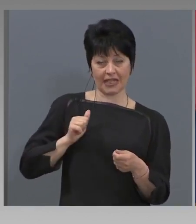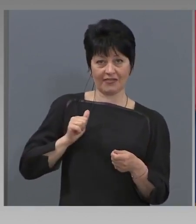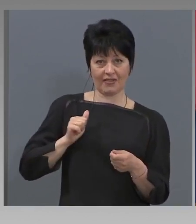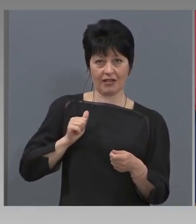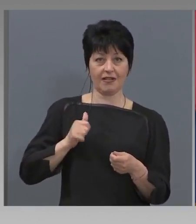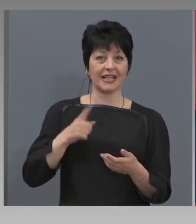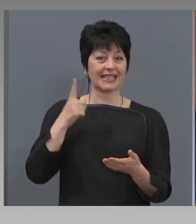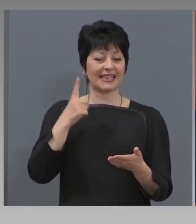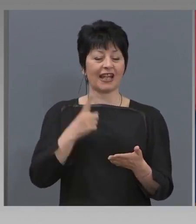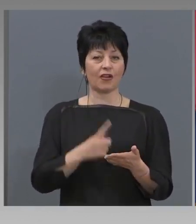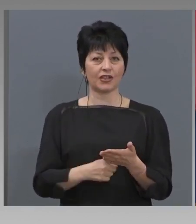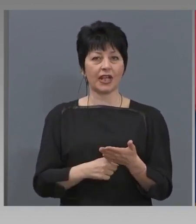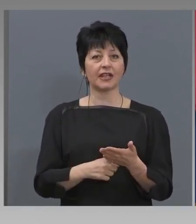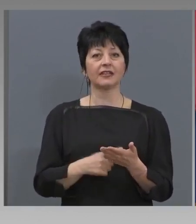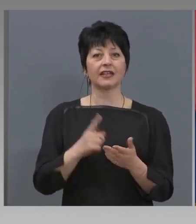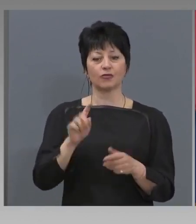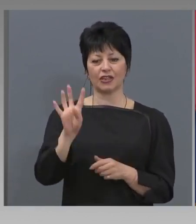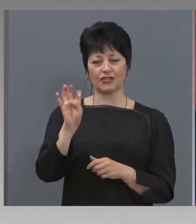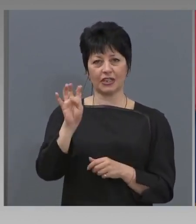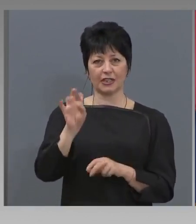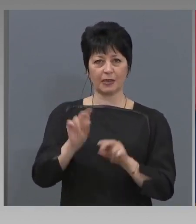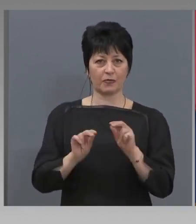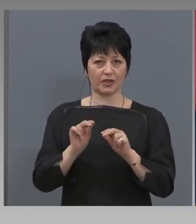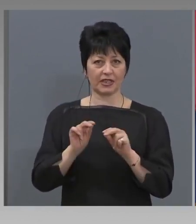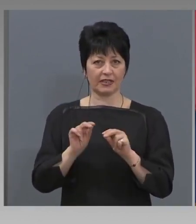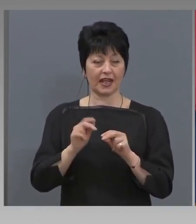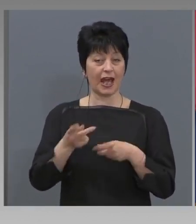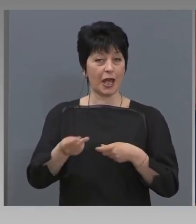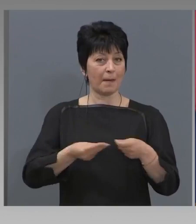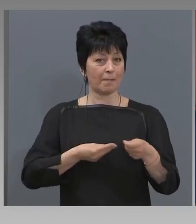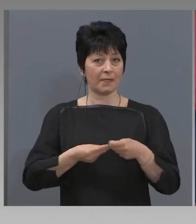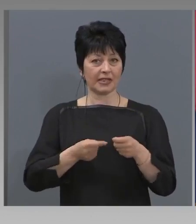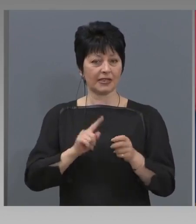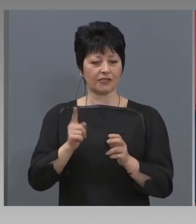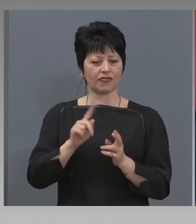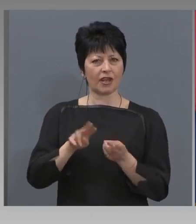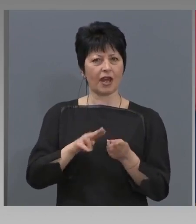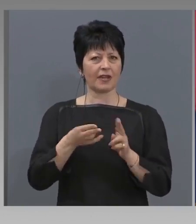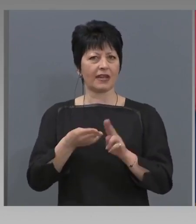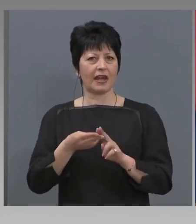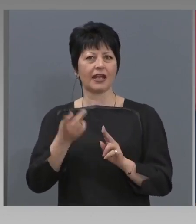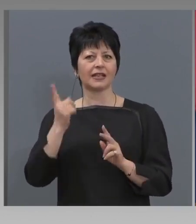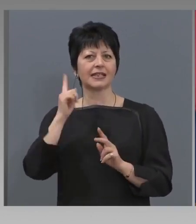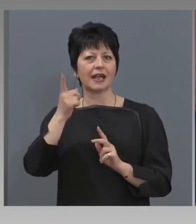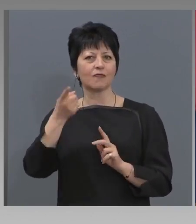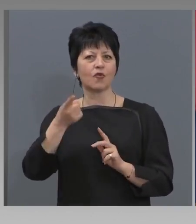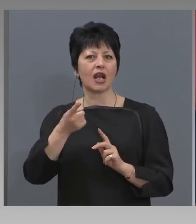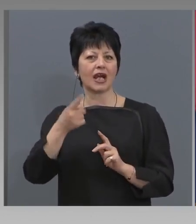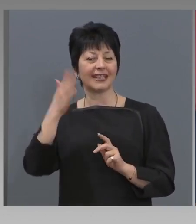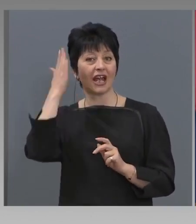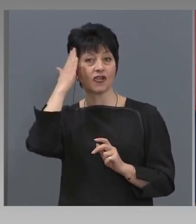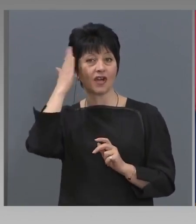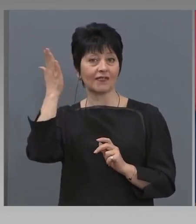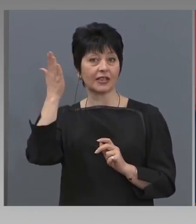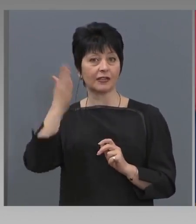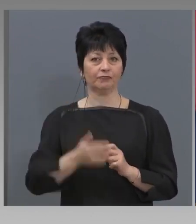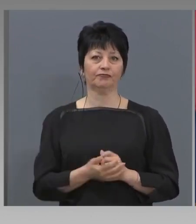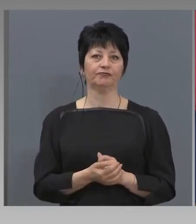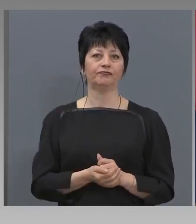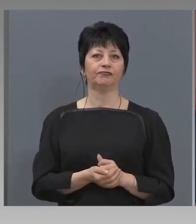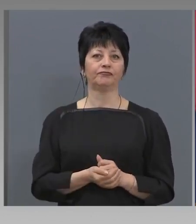възнагражденията. Какъв е механизма, че бизнеса няма да легне само на държавната помощ 60%? Благодаря.